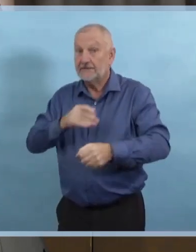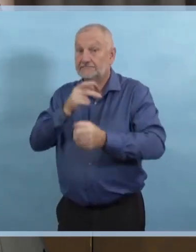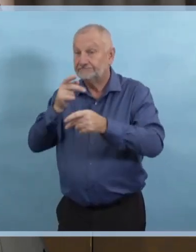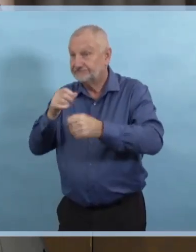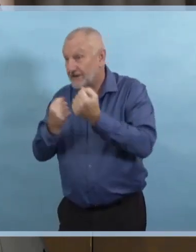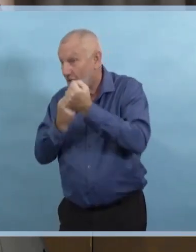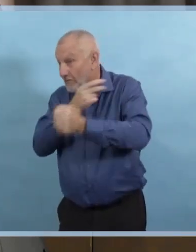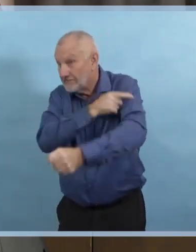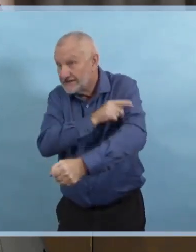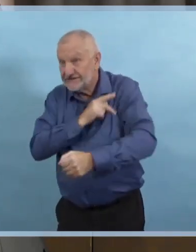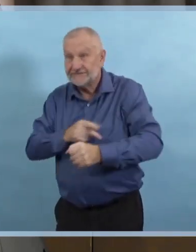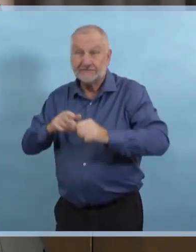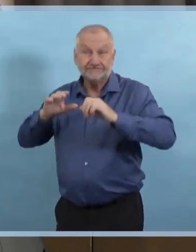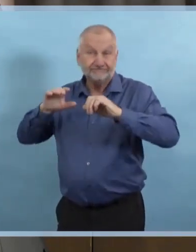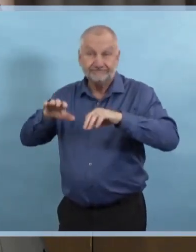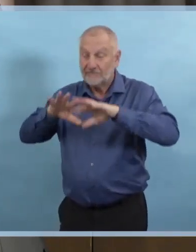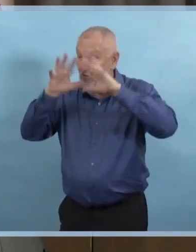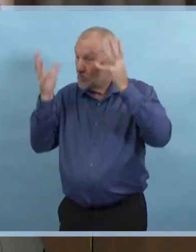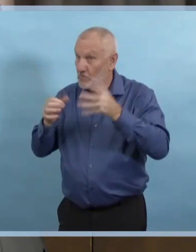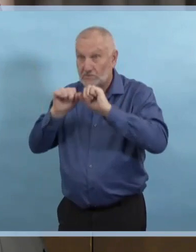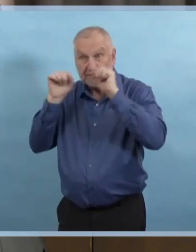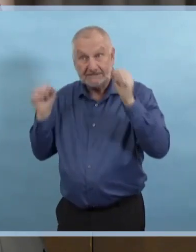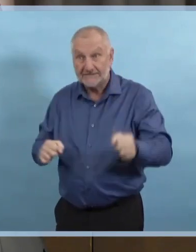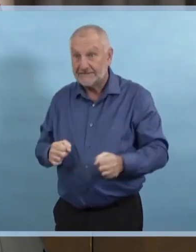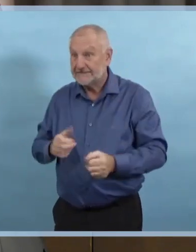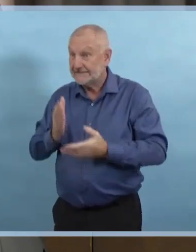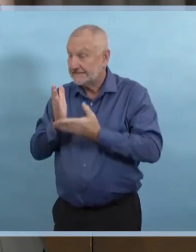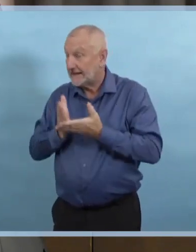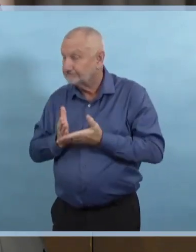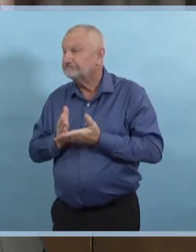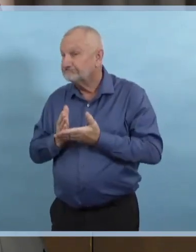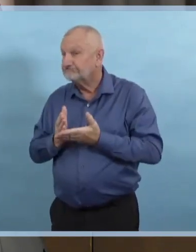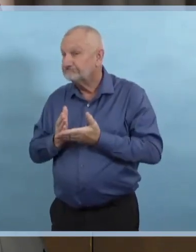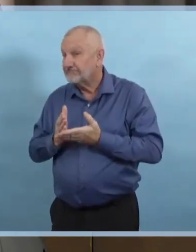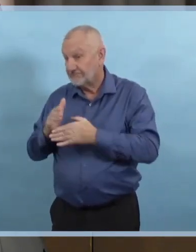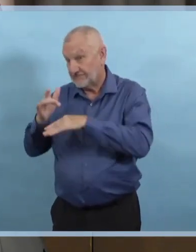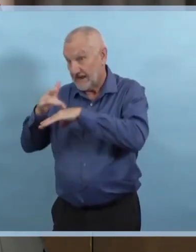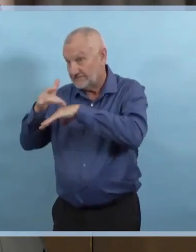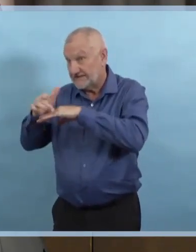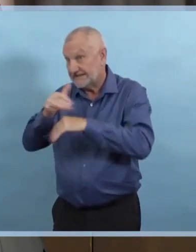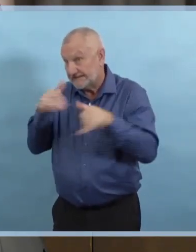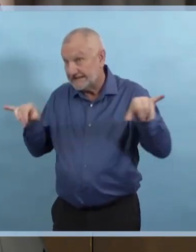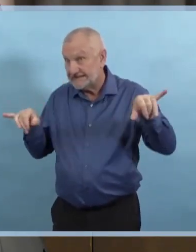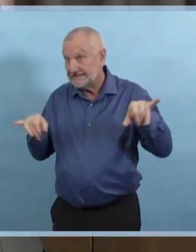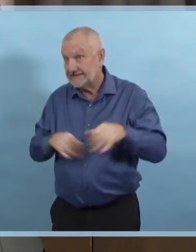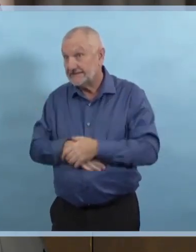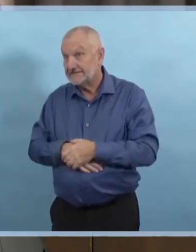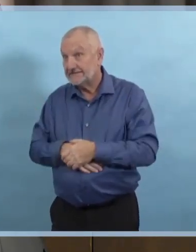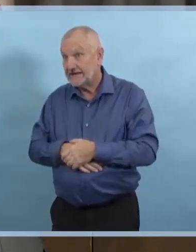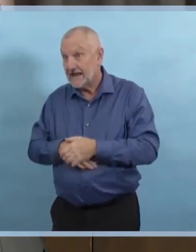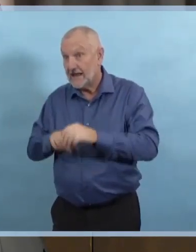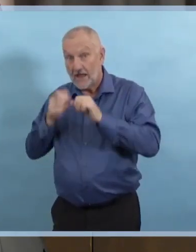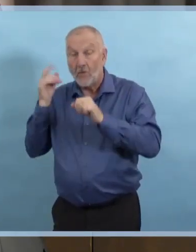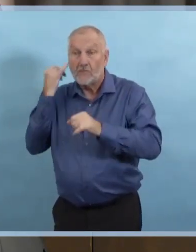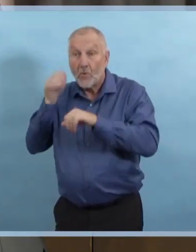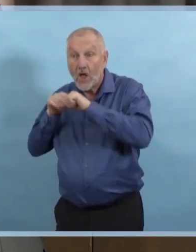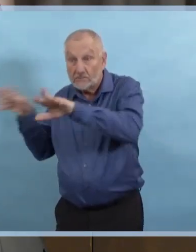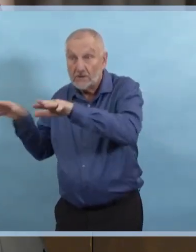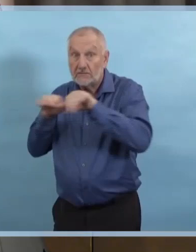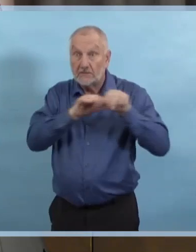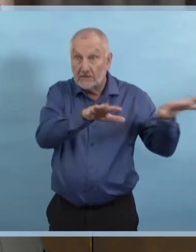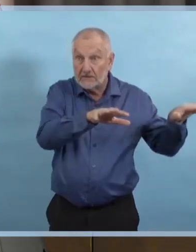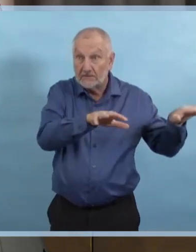'est pas la même impression. Et donc, nous devons changer et c'est ça l'objectif de l'intervention